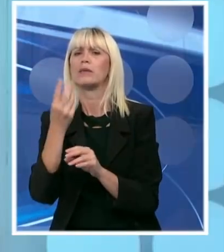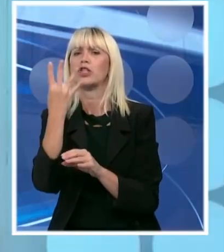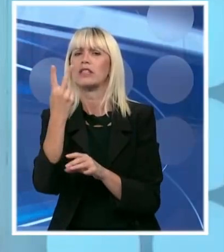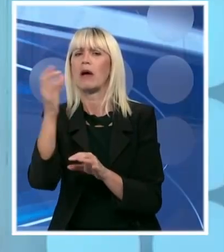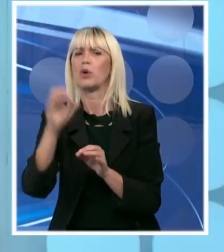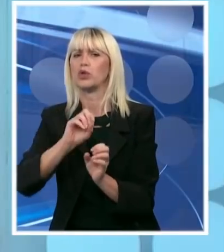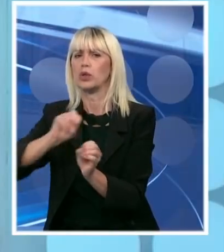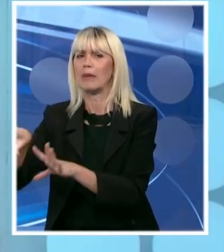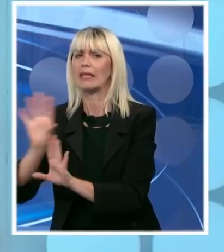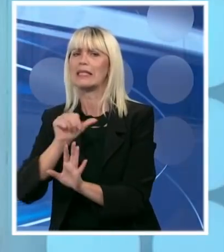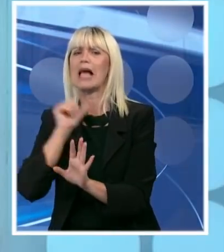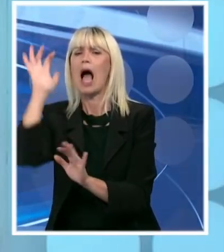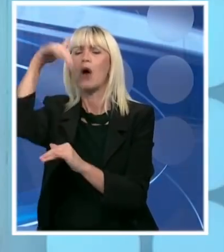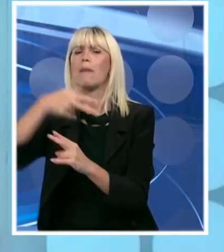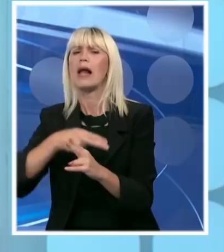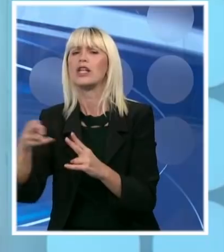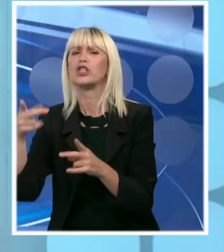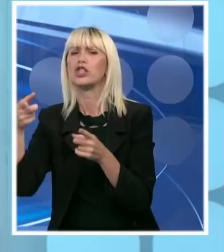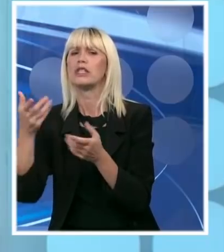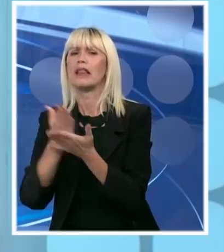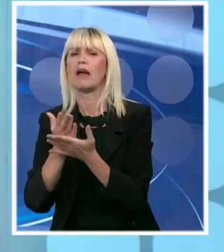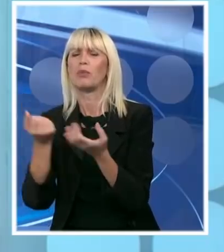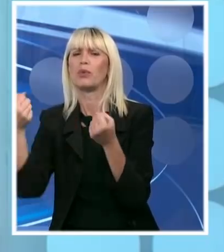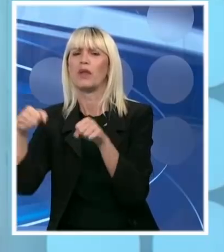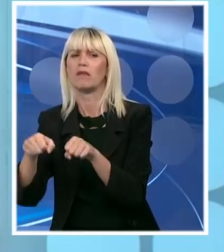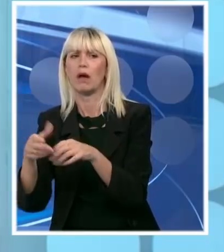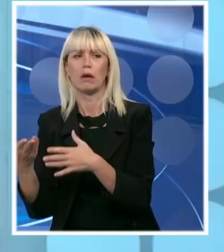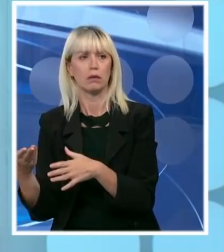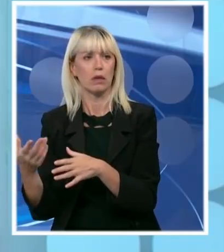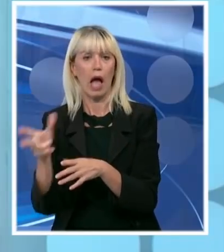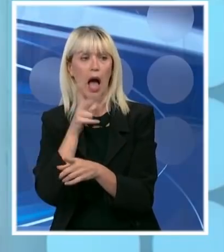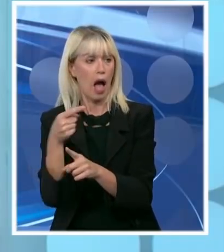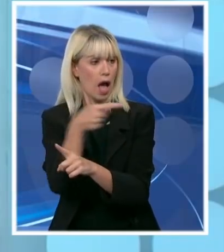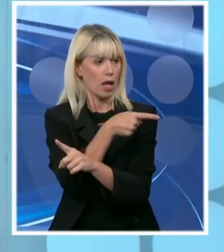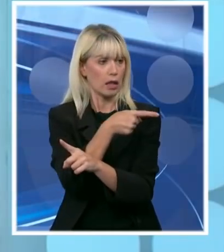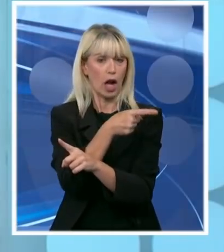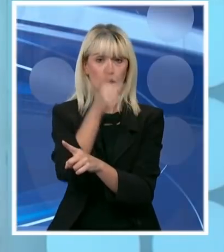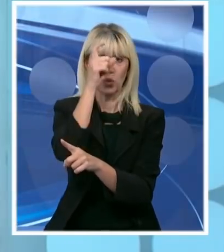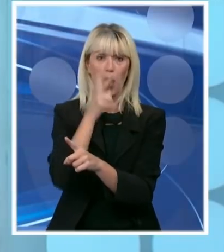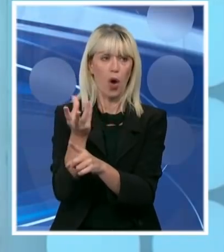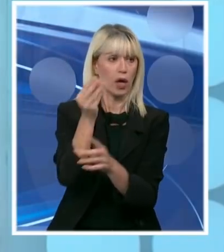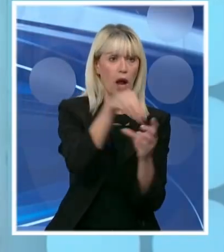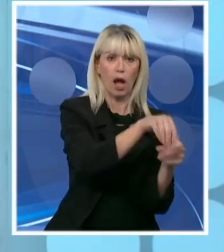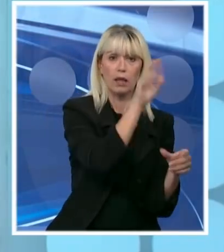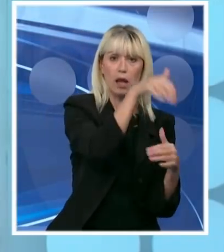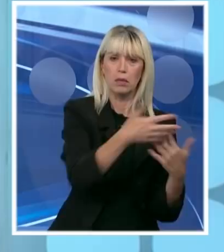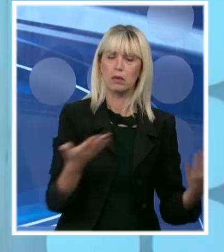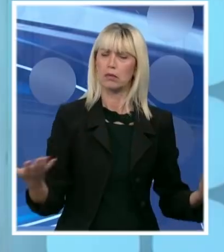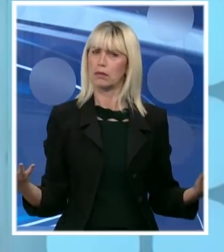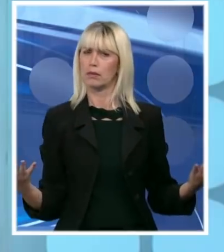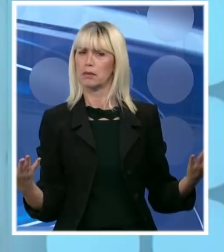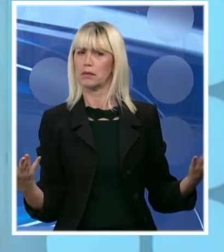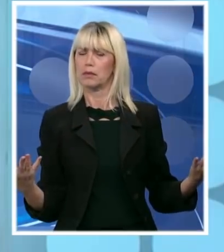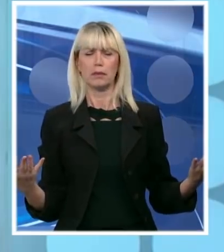stanovništva, ali zato tražite da uđete sa 1% na centralni nivou u Beogradu. I vi kažete, pa malo je čudna ta